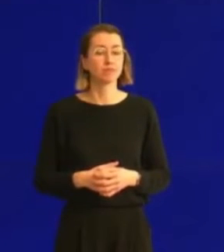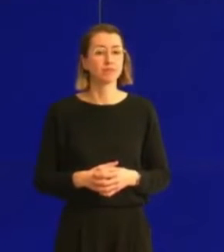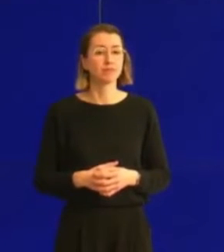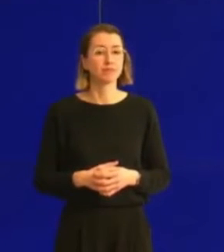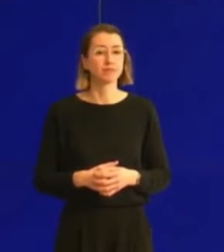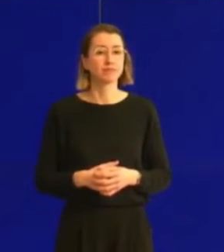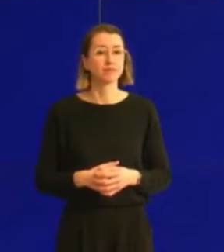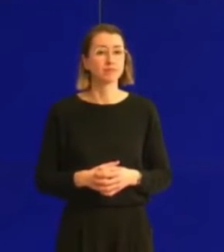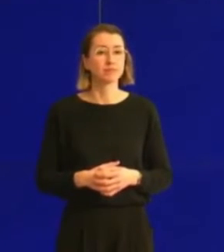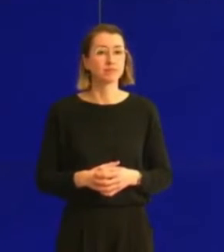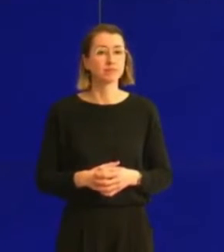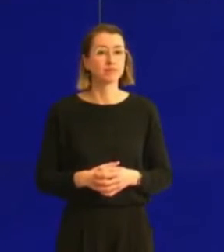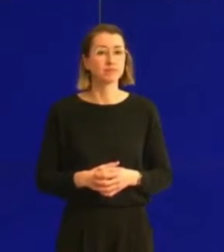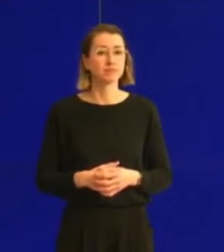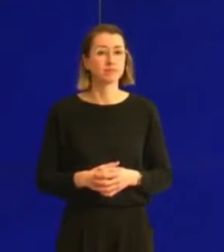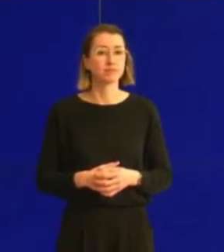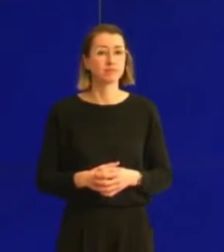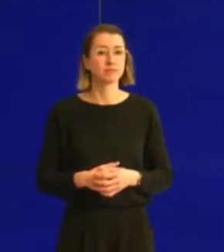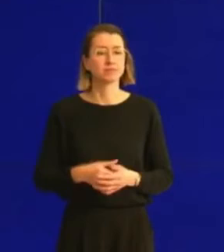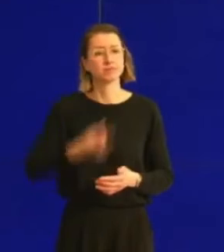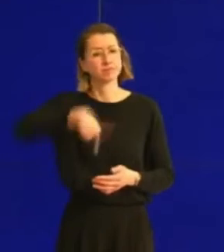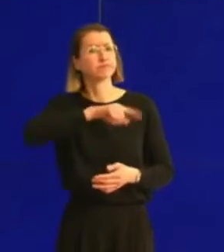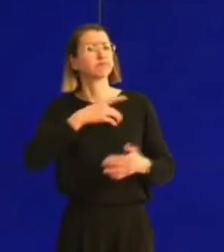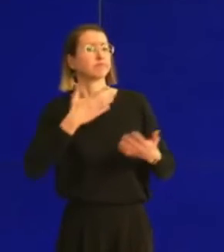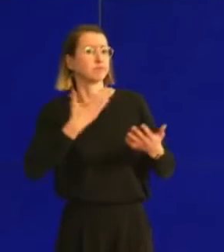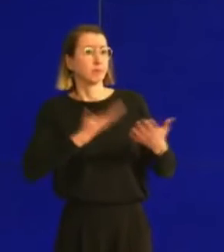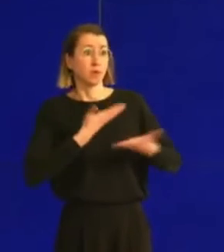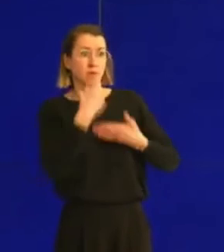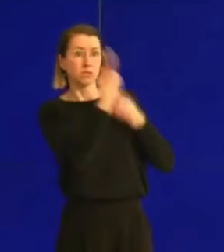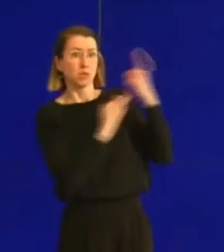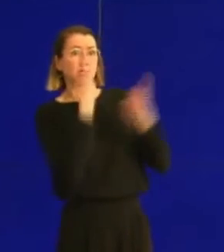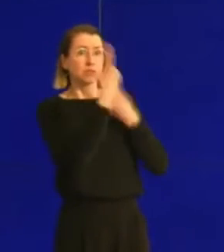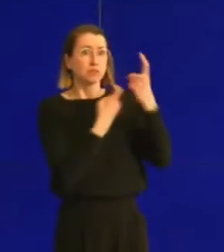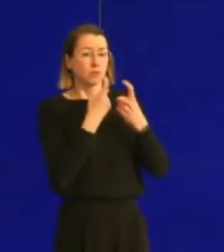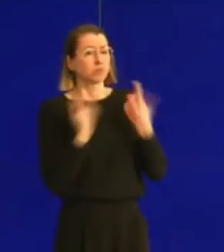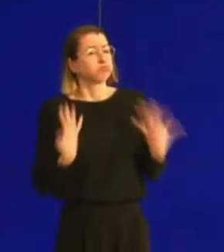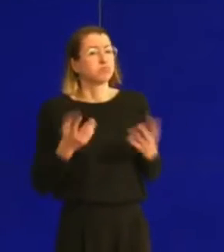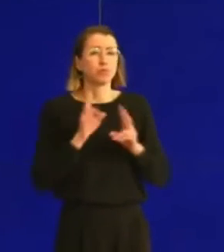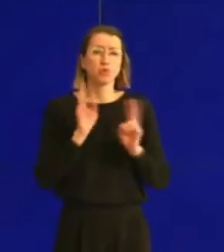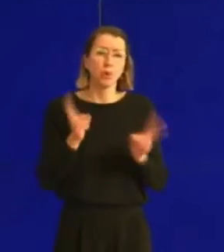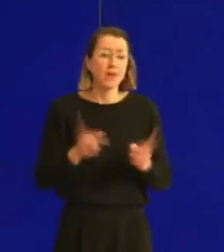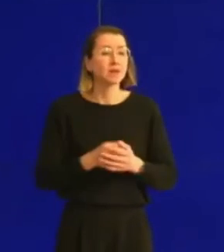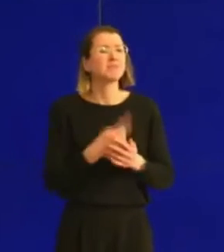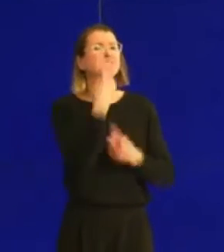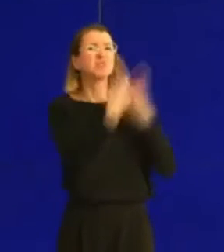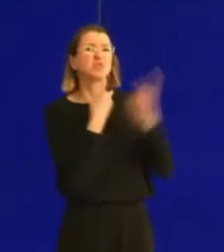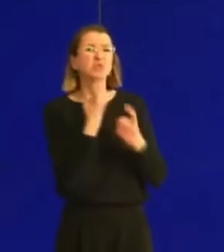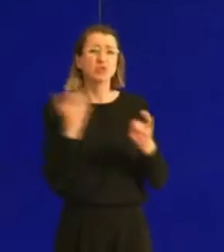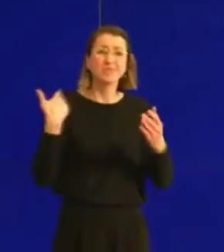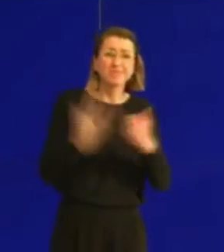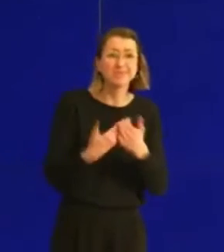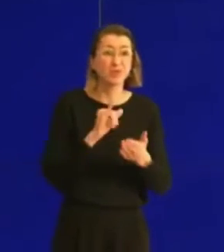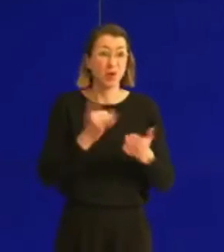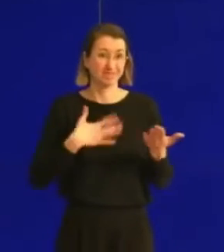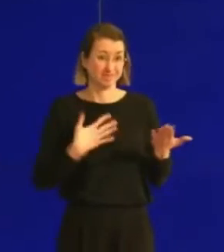Nous recevons, et c'est légitime, un certain nombre de questions par rapport au fait que malgré toutes les mesures que nous avons